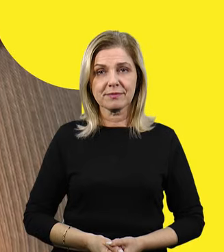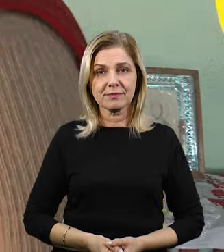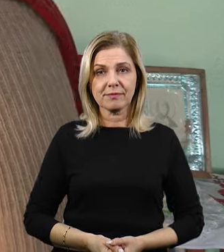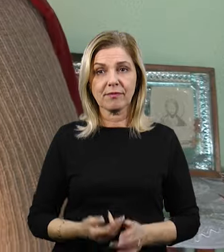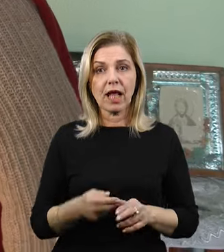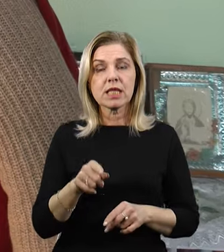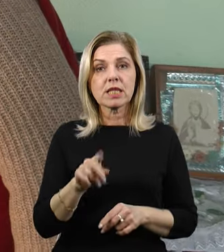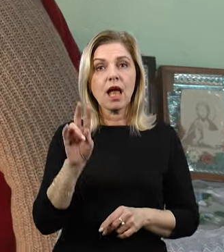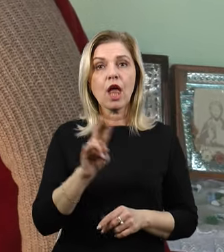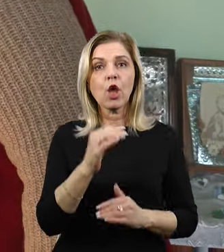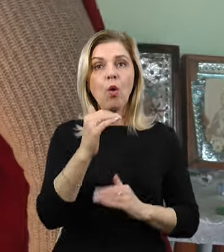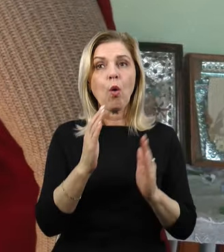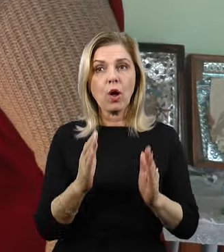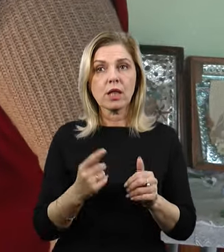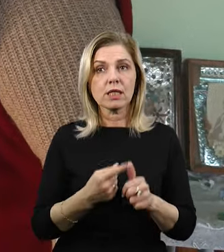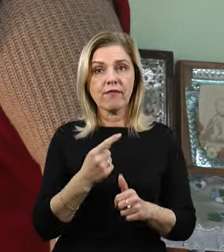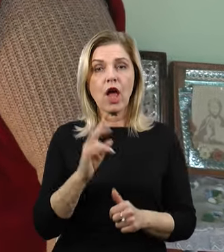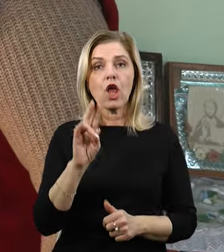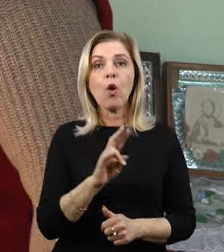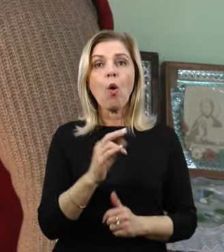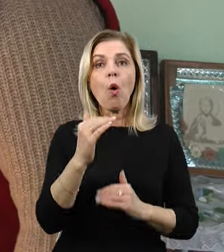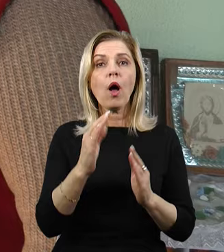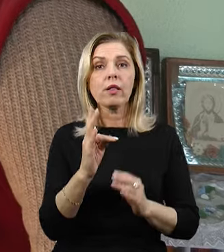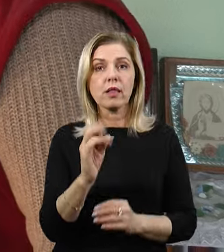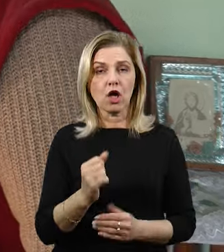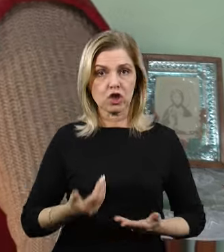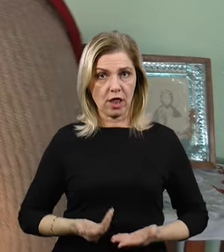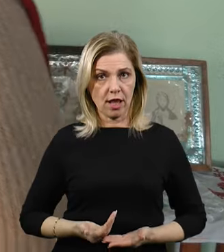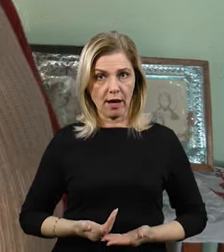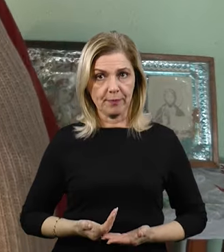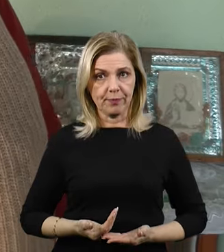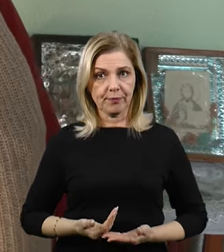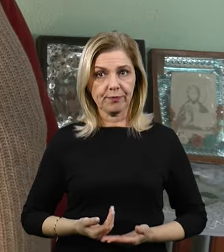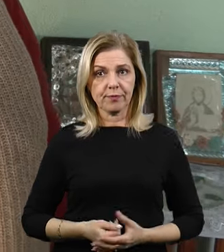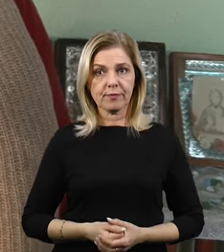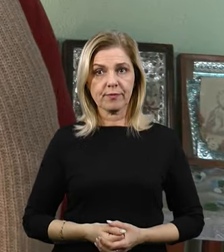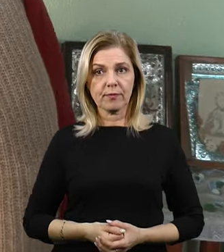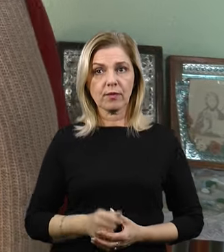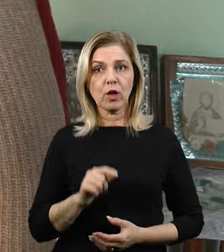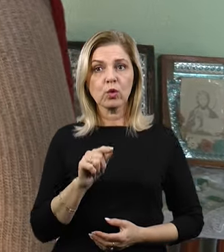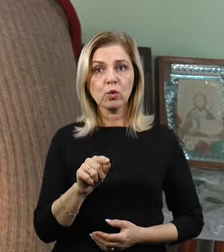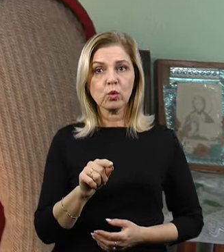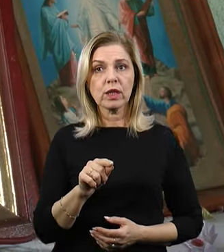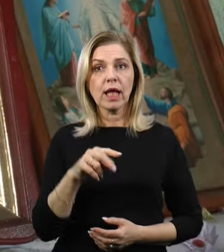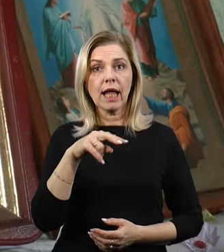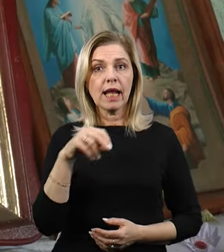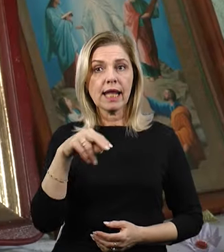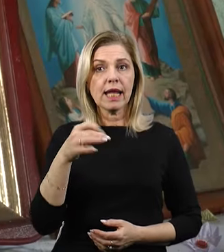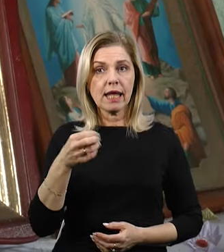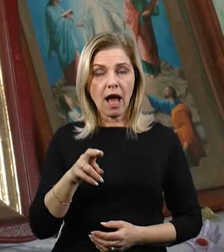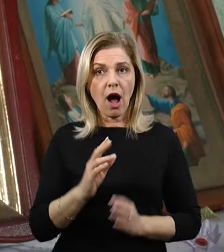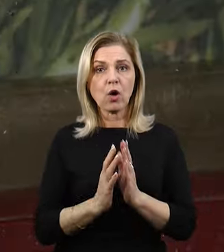Ця ікона, ми називаємо її ікона життя. Тут лілії ростуть без води, без